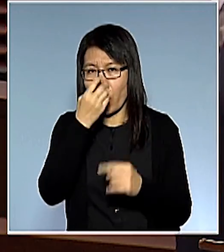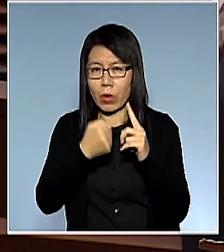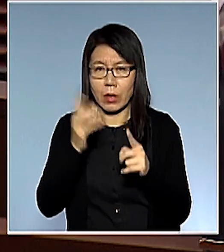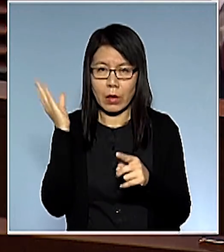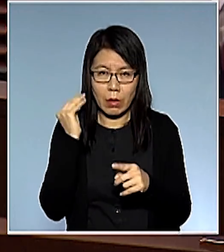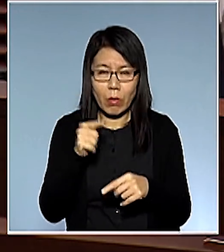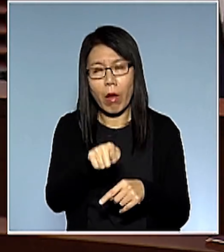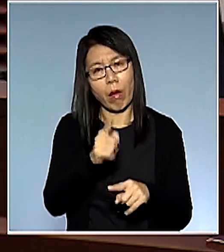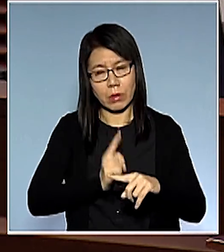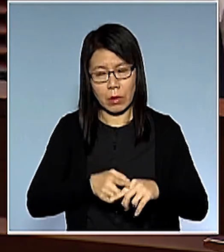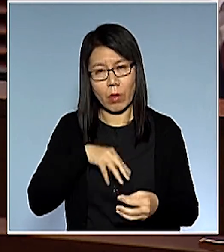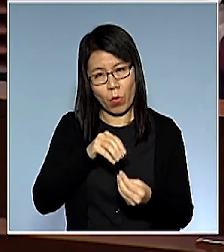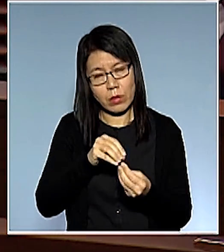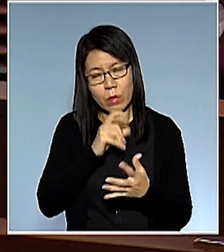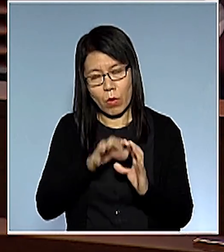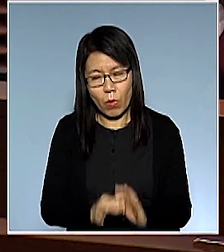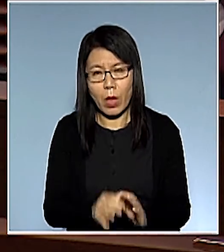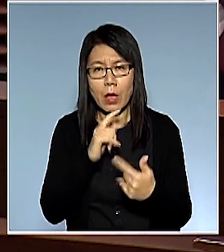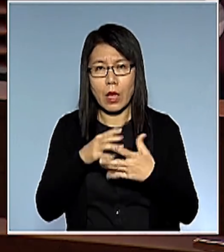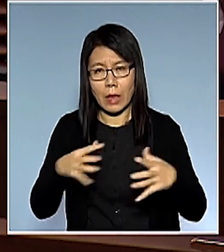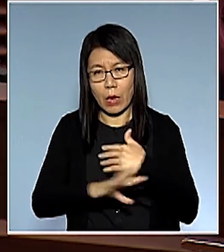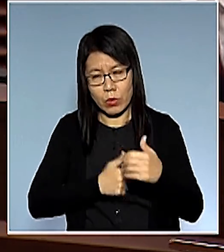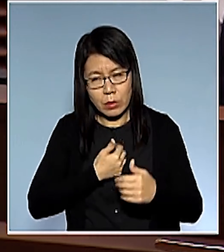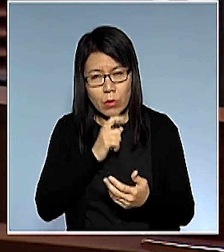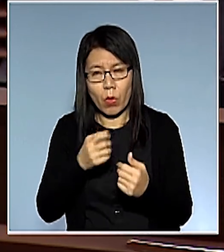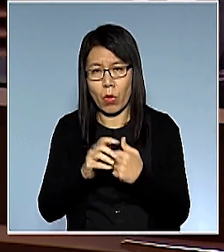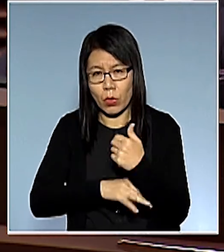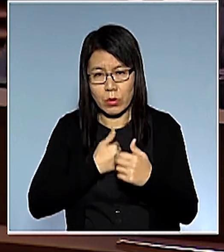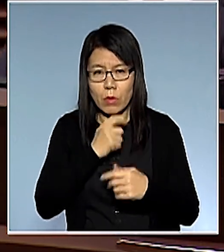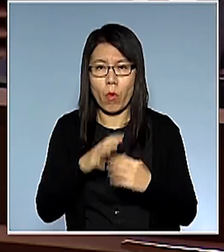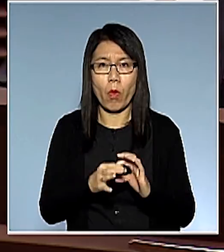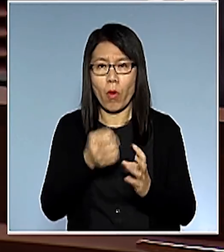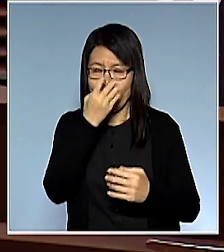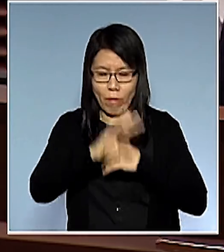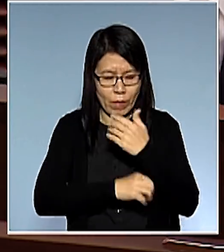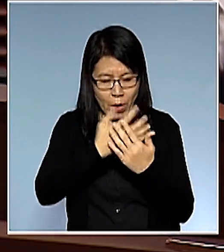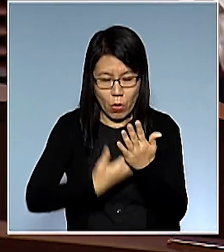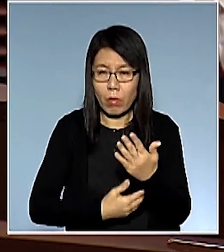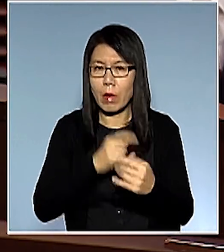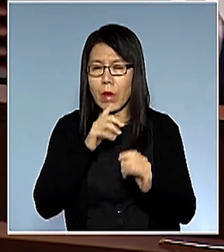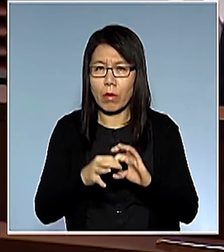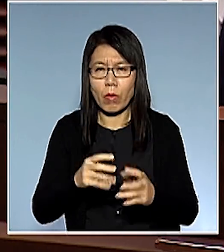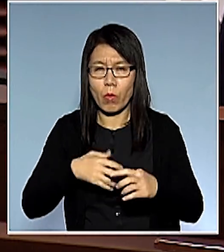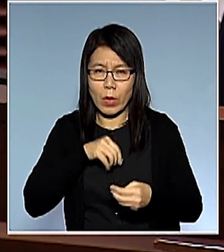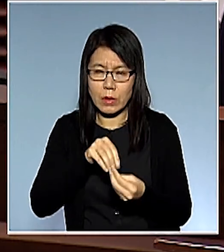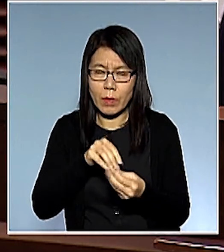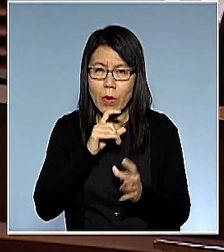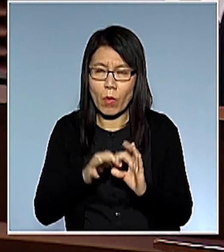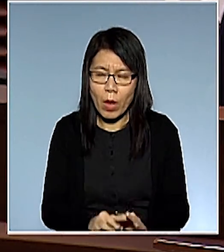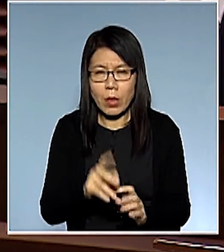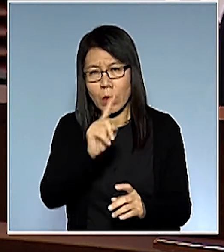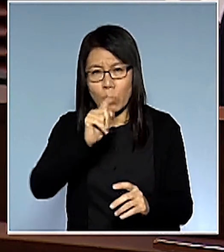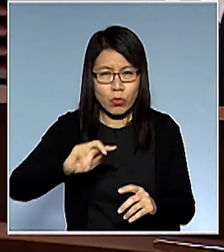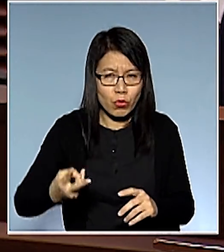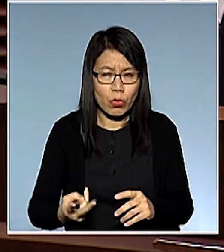真的很關心大律師律師很關心香港法律制度很關心我們的專業資格很關心我們怎樣轉那時候要更加穩陣控